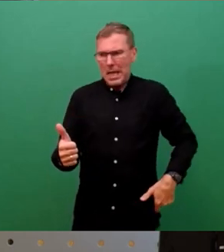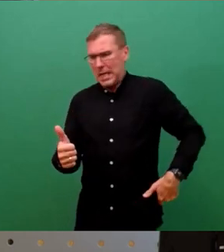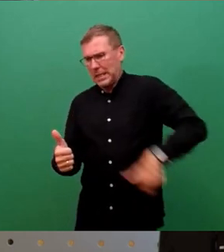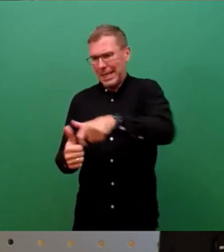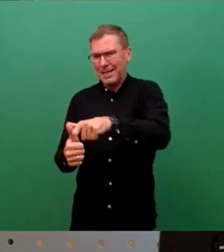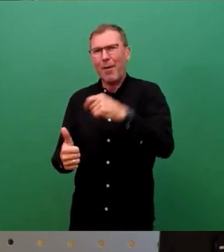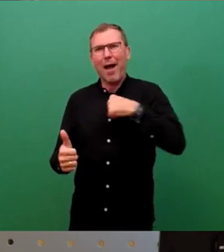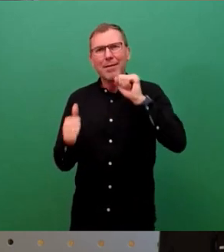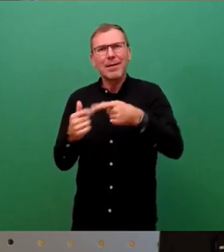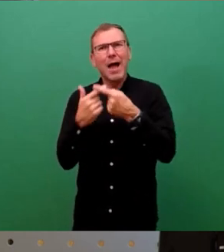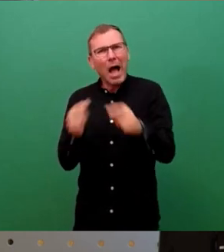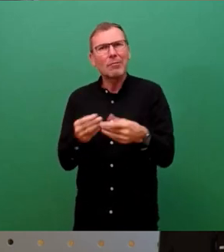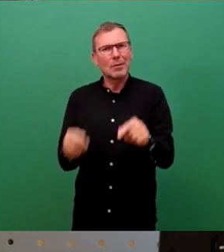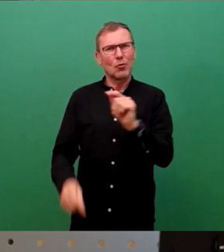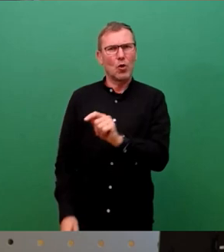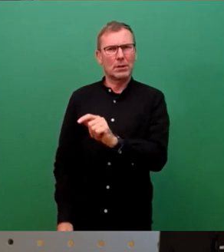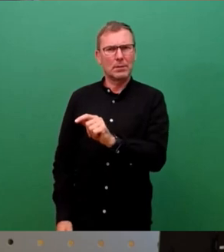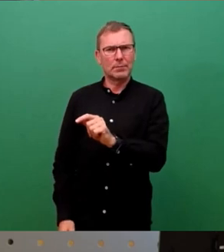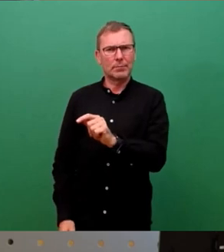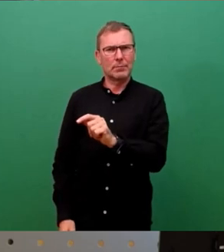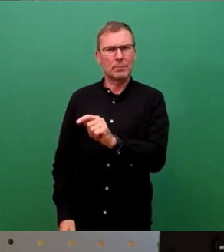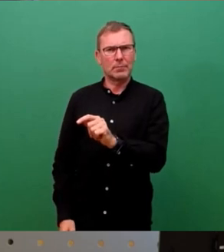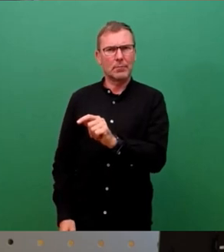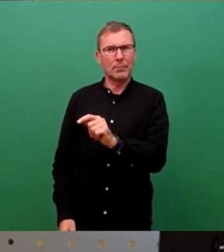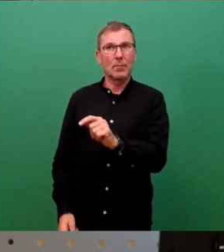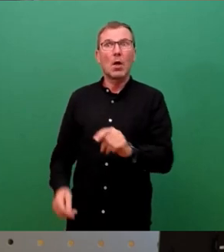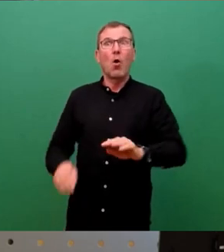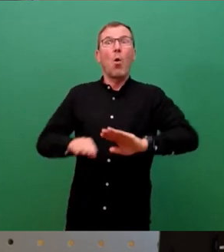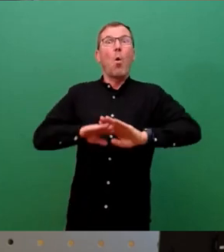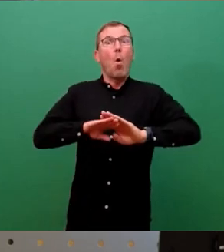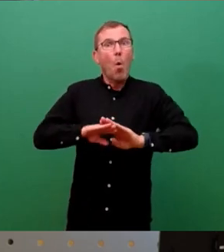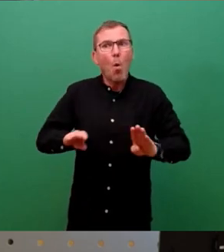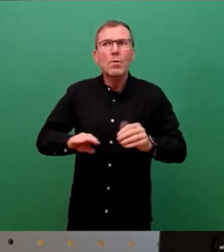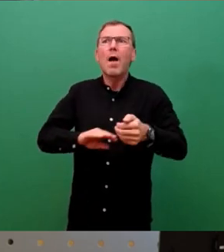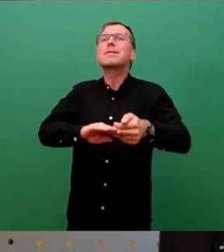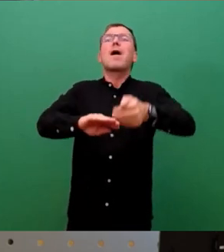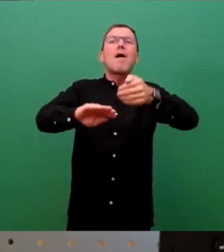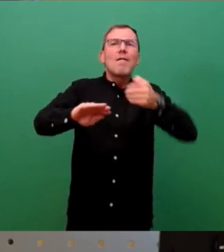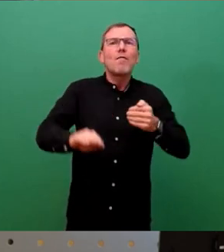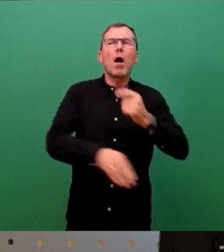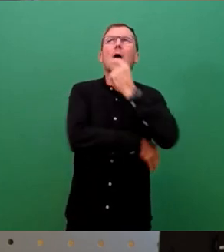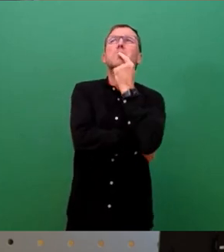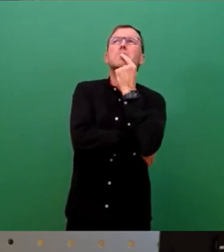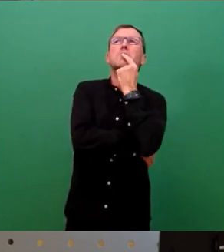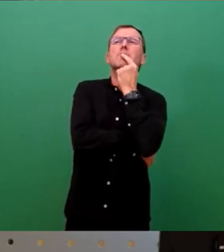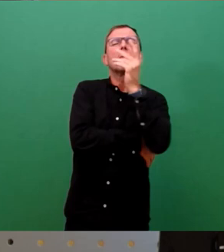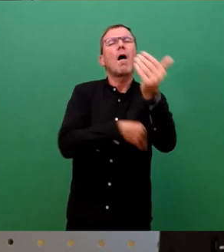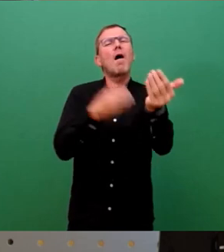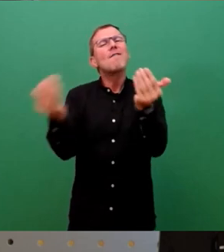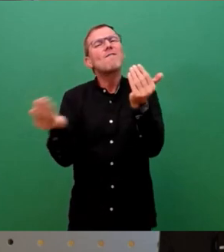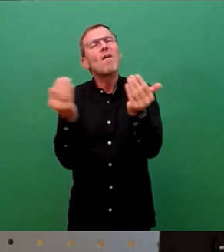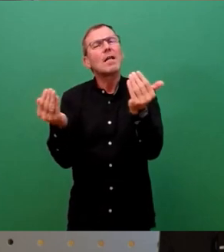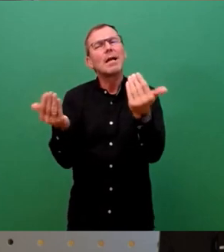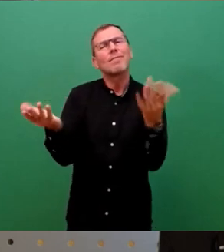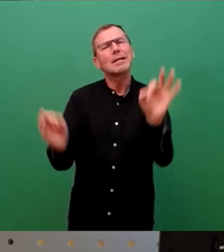könnten, noch befördern, ohne dass zuvor mal eine Abschätzung gemacht worden ist,